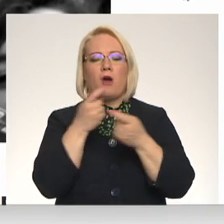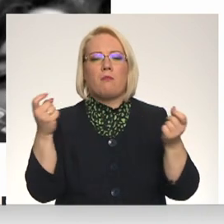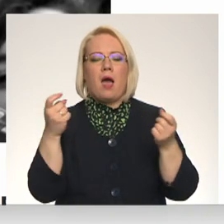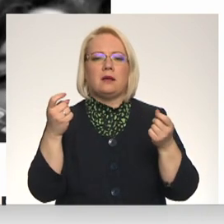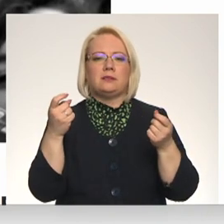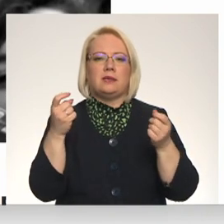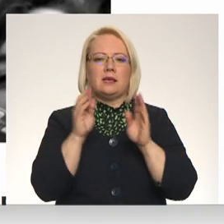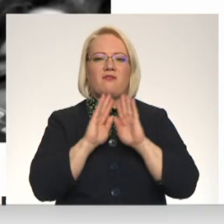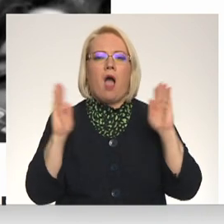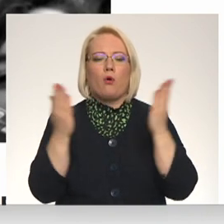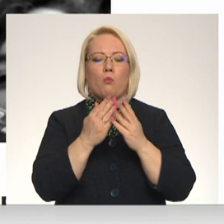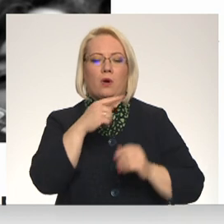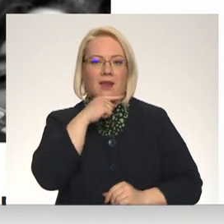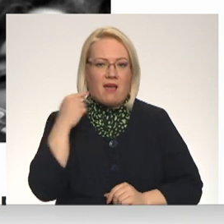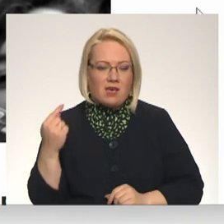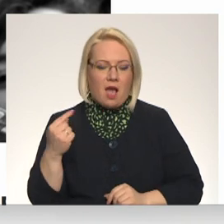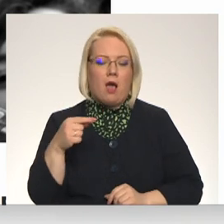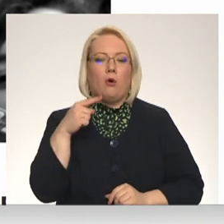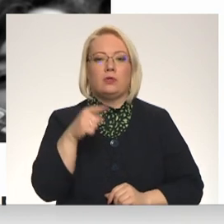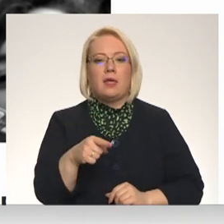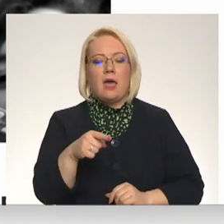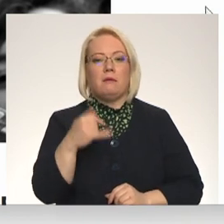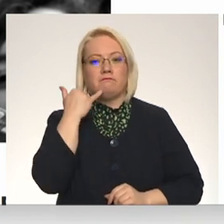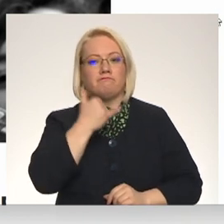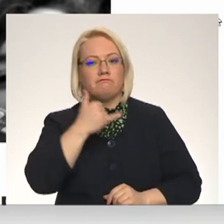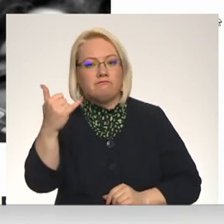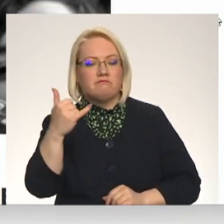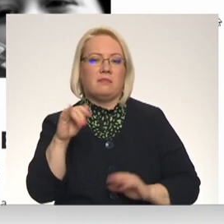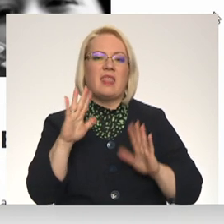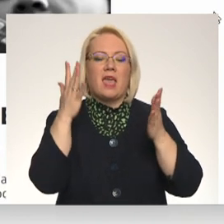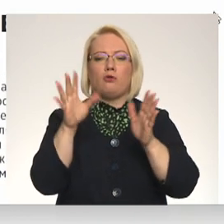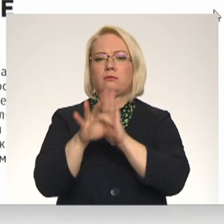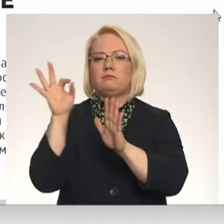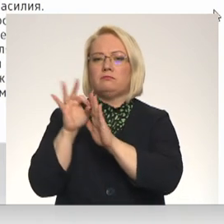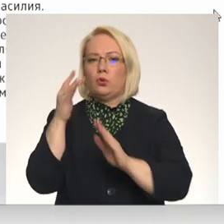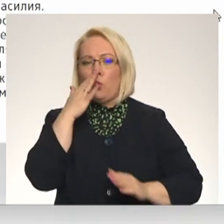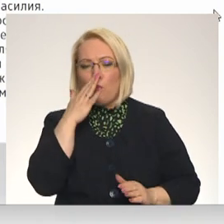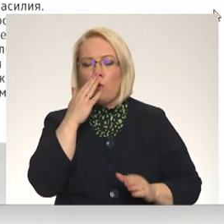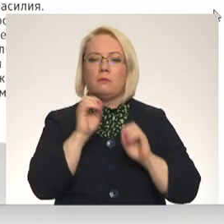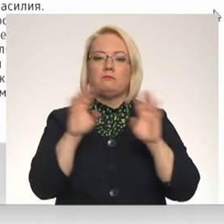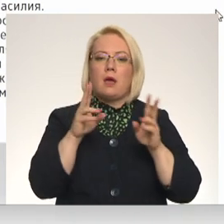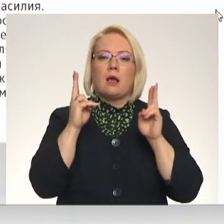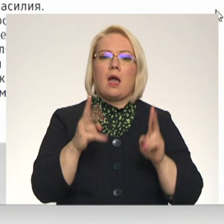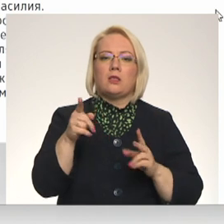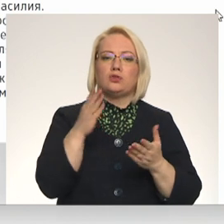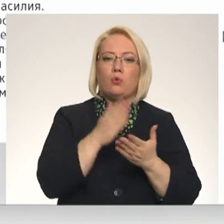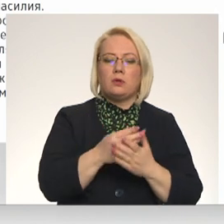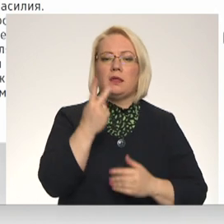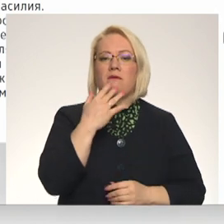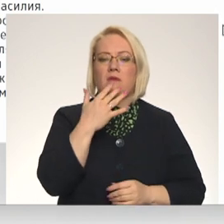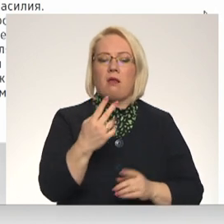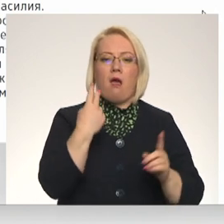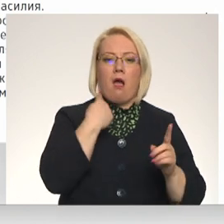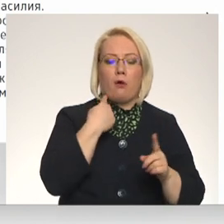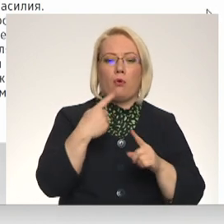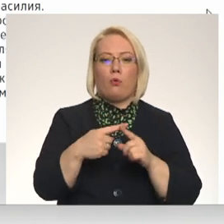individuāli uz nejauši izvēlētiem numuriem, cilvēcīgi pastāstot, kas patiesībā notiek. Kā to darīt, pastāstīts divās valodās – Angļu